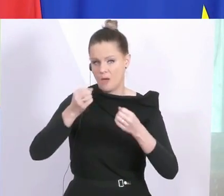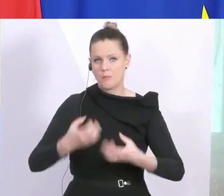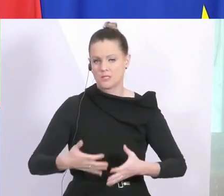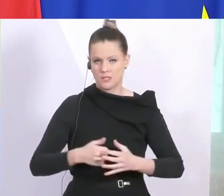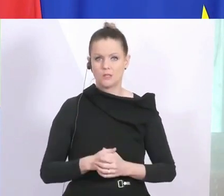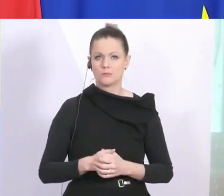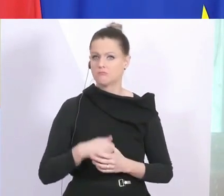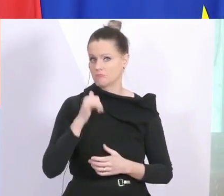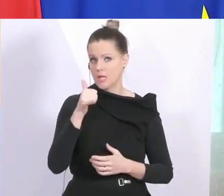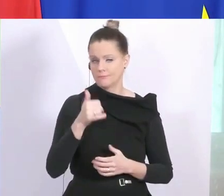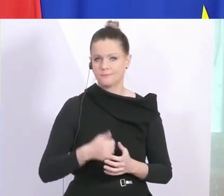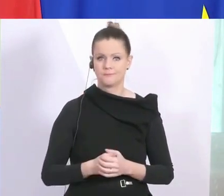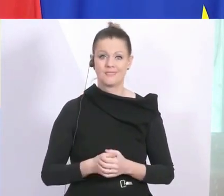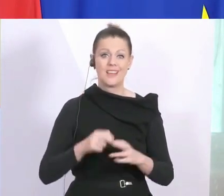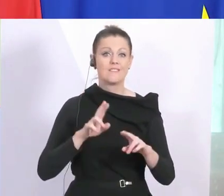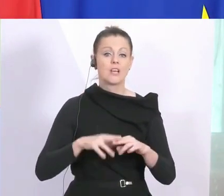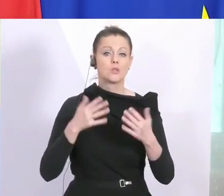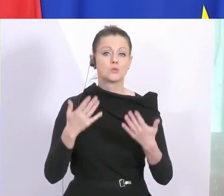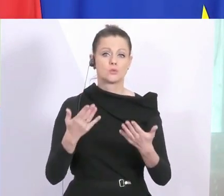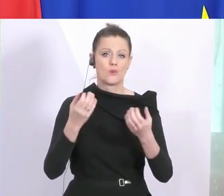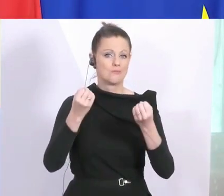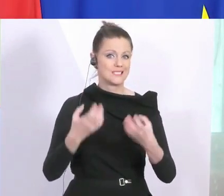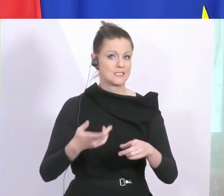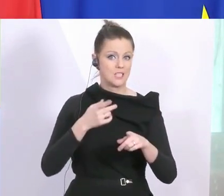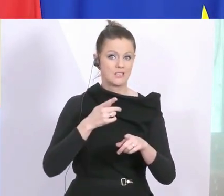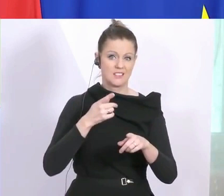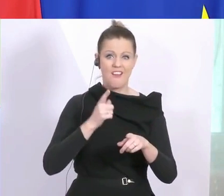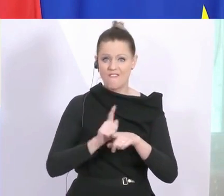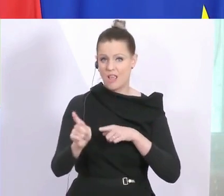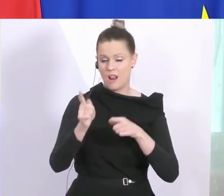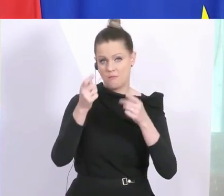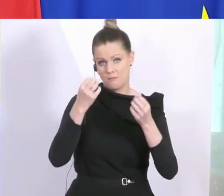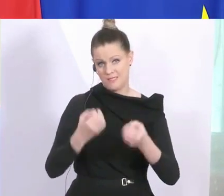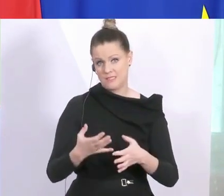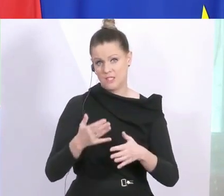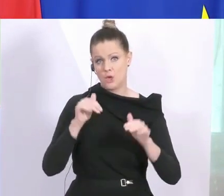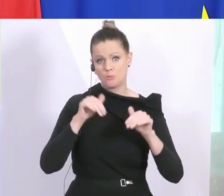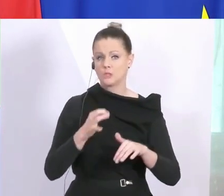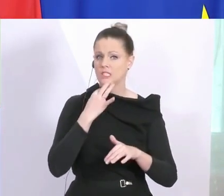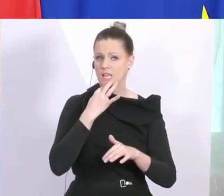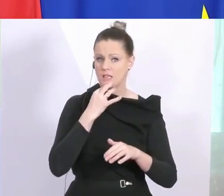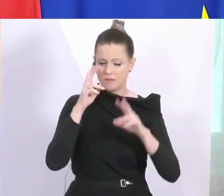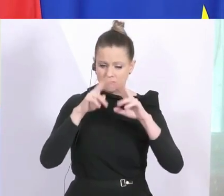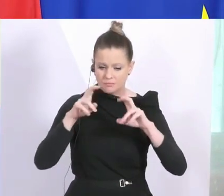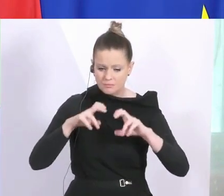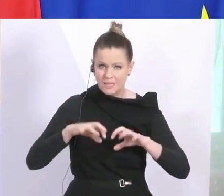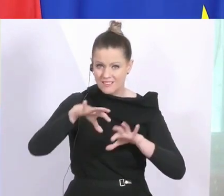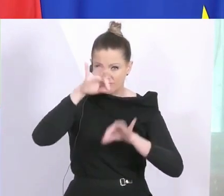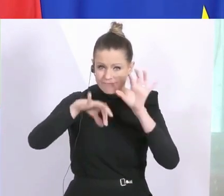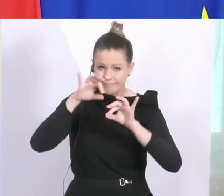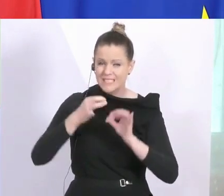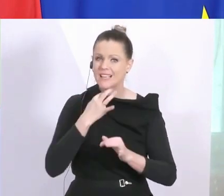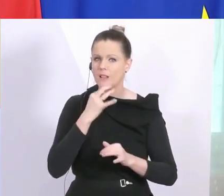dafür, dass man sich immer, wenn es den Verdacht gibt, es Fehler gibt, man sich das ganz genau anschaut, dass das analysiert wird.